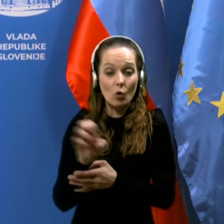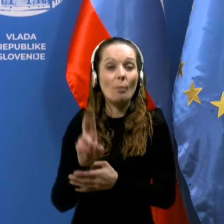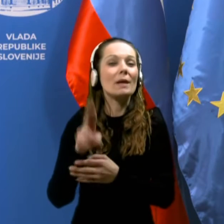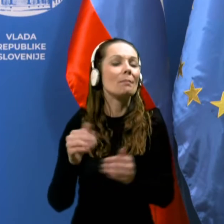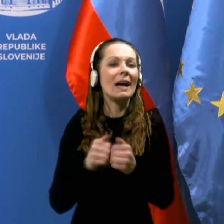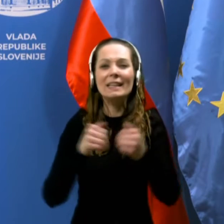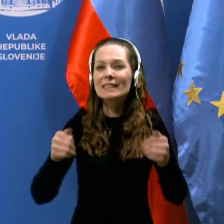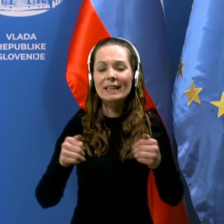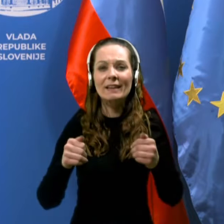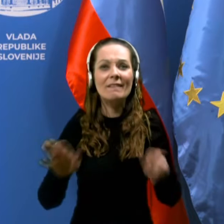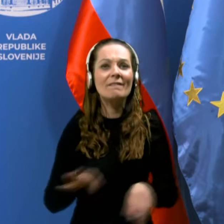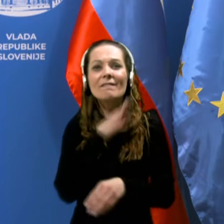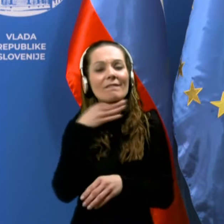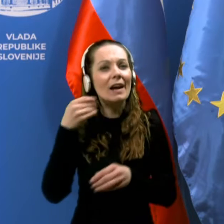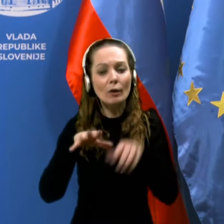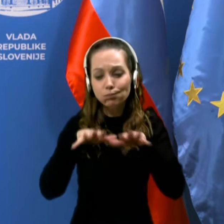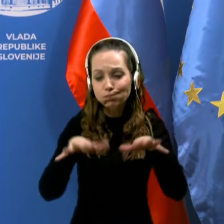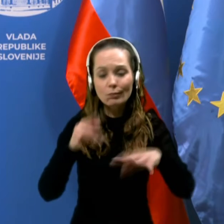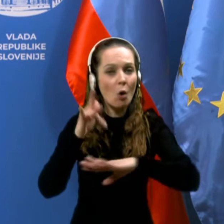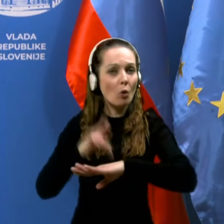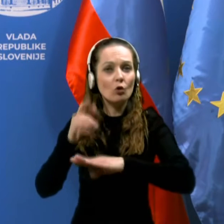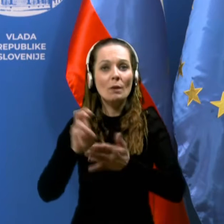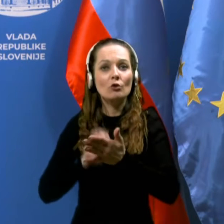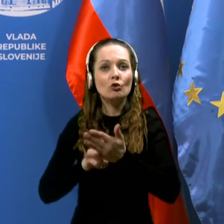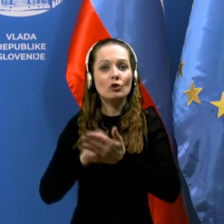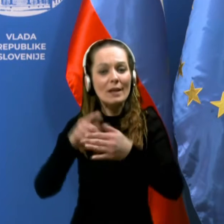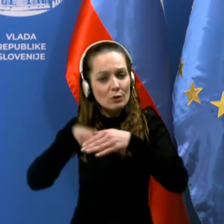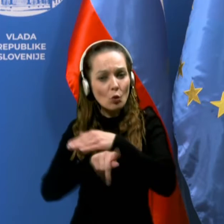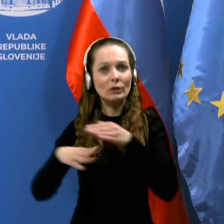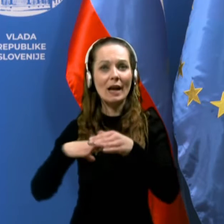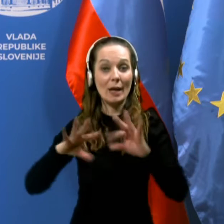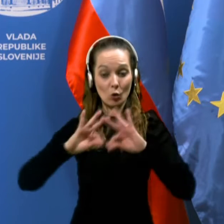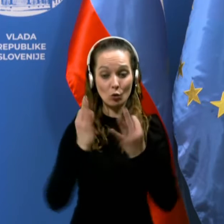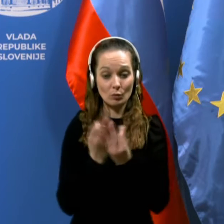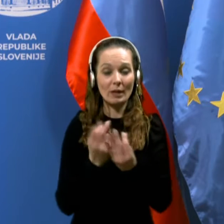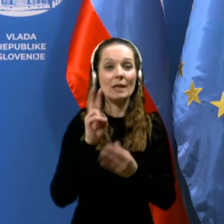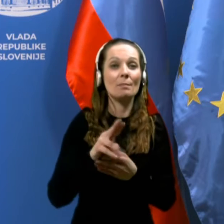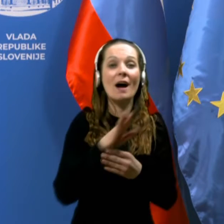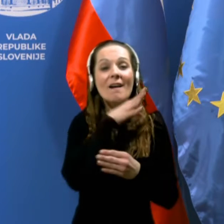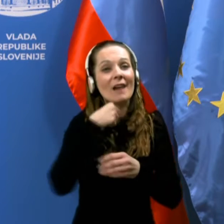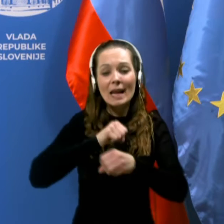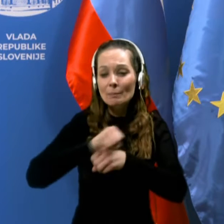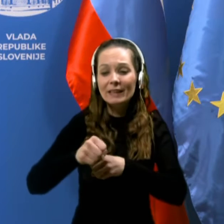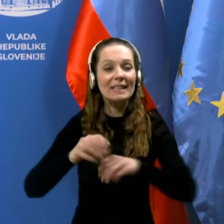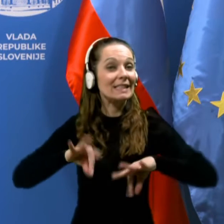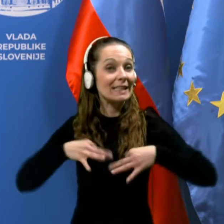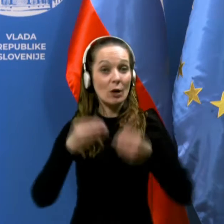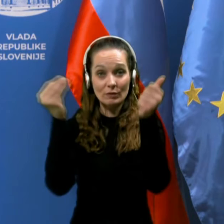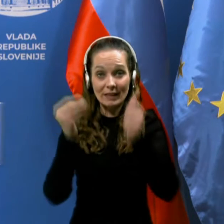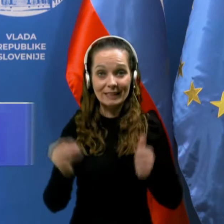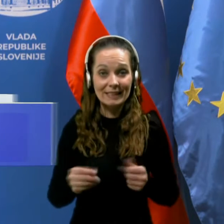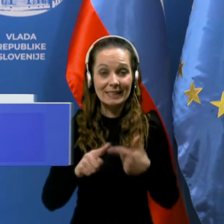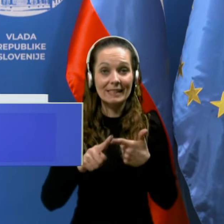imamo izjemno hiter prenos okužb, predvsem v znotraj gospodinstev, da imamo velik pritisk na zdravstveni sistem,